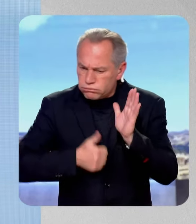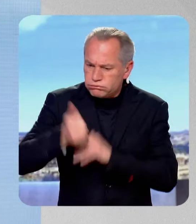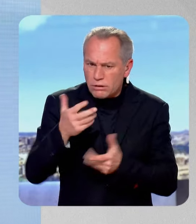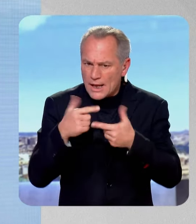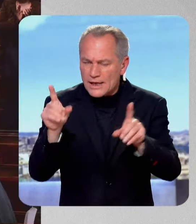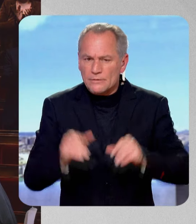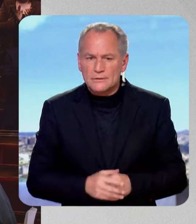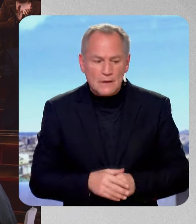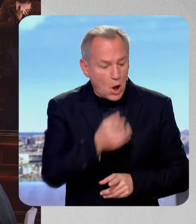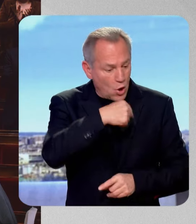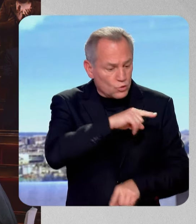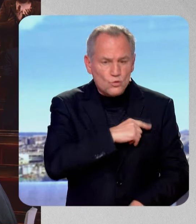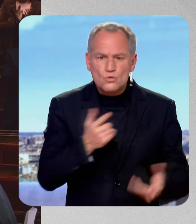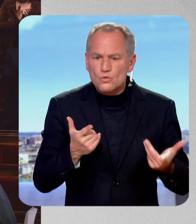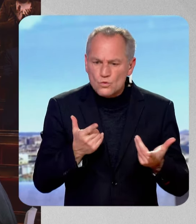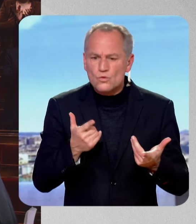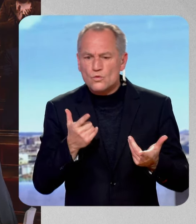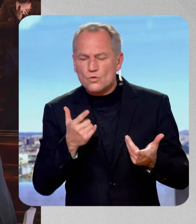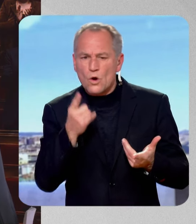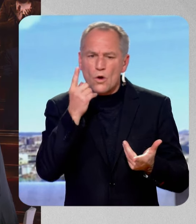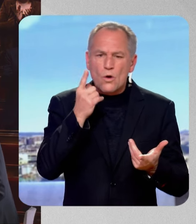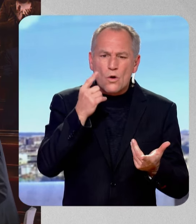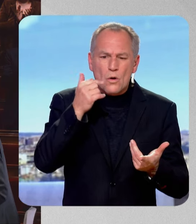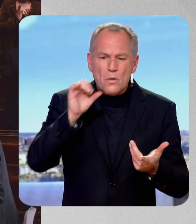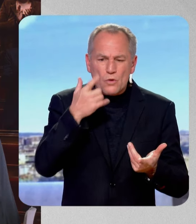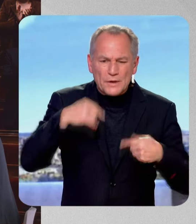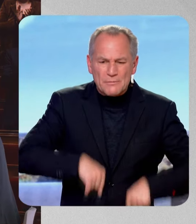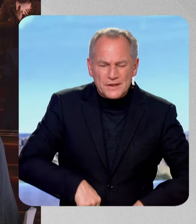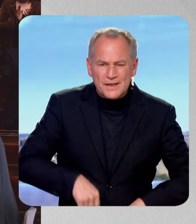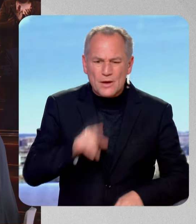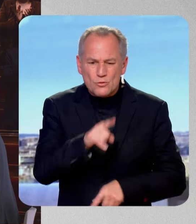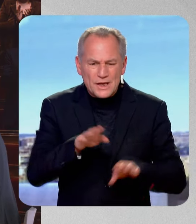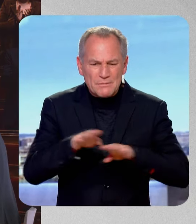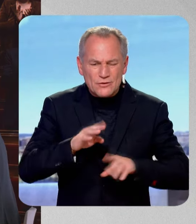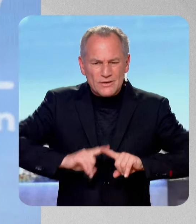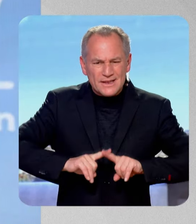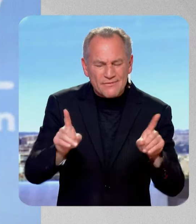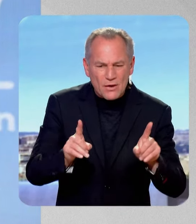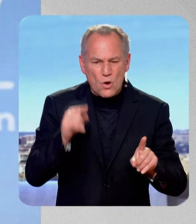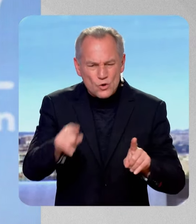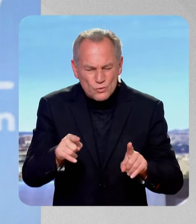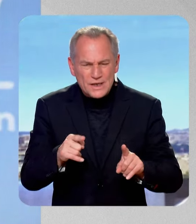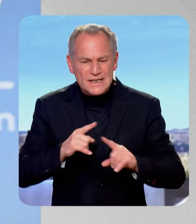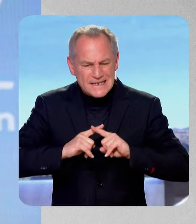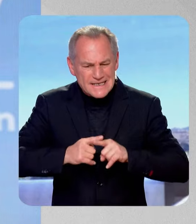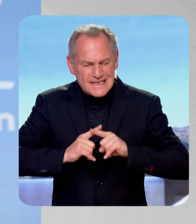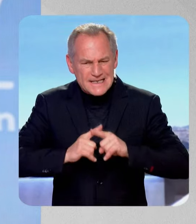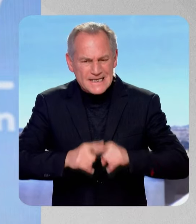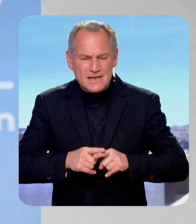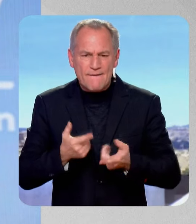que M. Barnier nous a vendu une voie de compromis, une méthode complètement différente. Et qu'il continue de passer en force. Que nous, nous avons fait